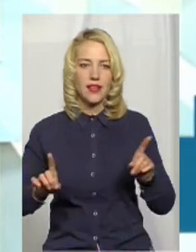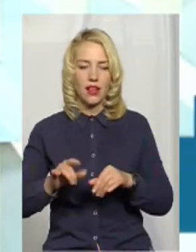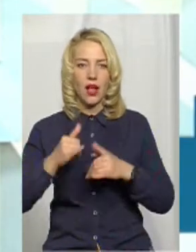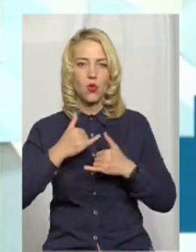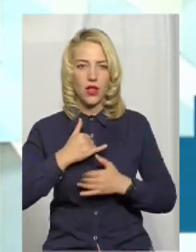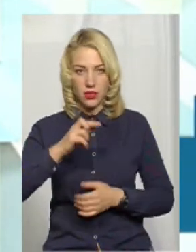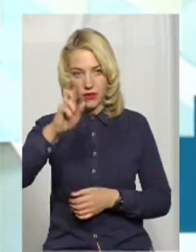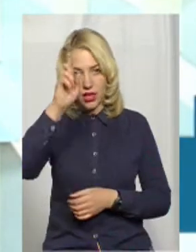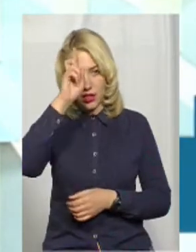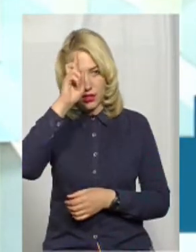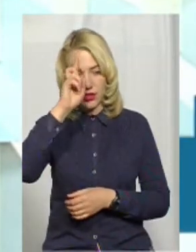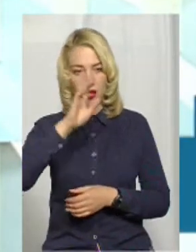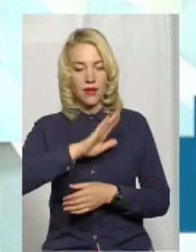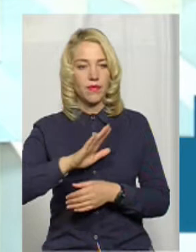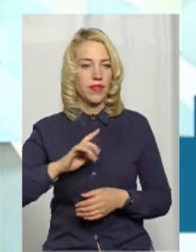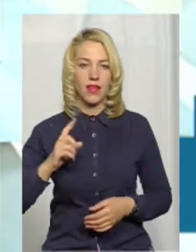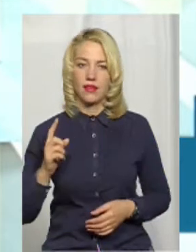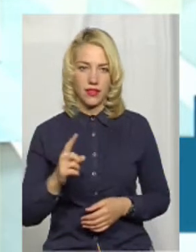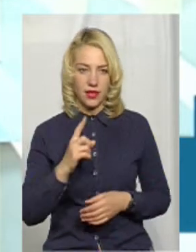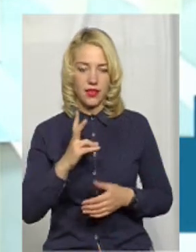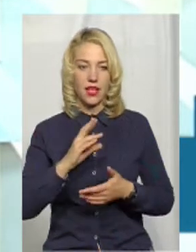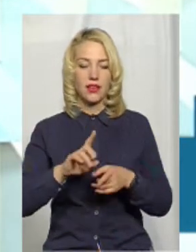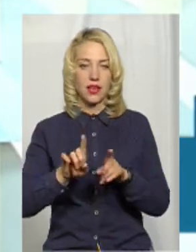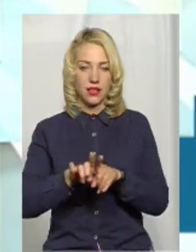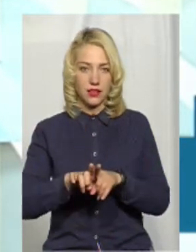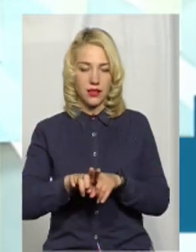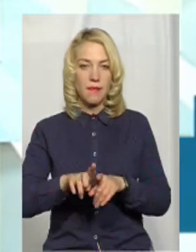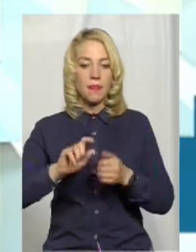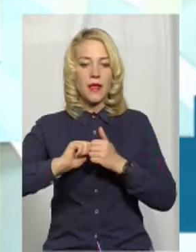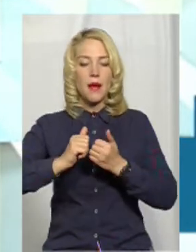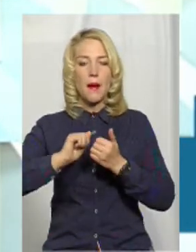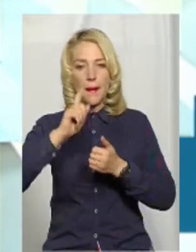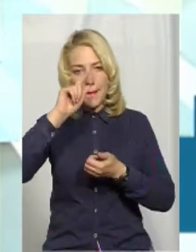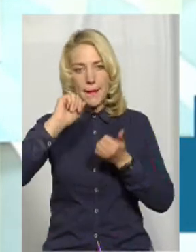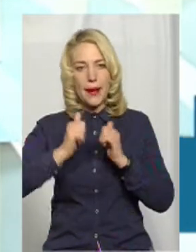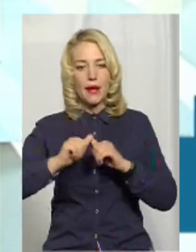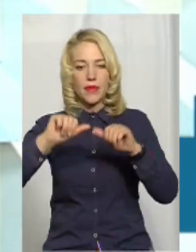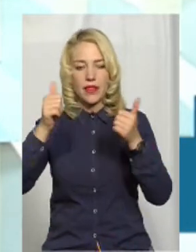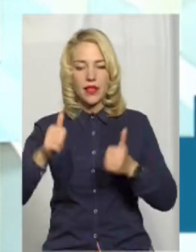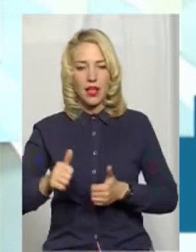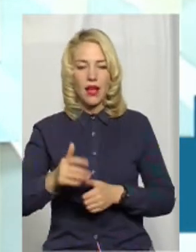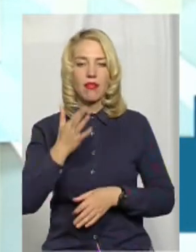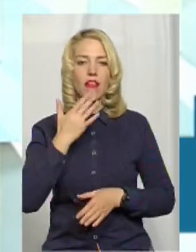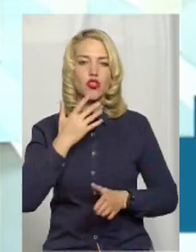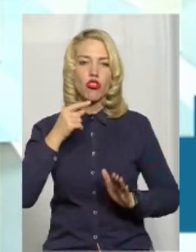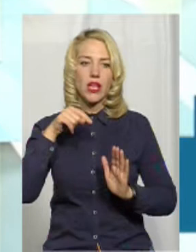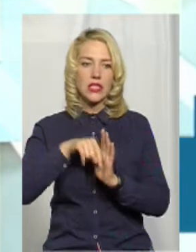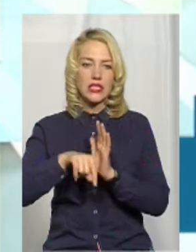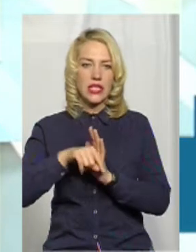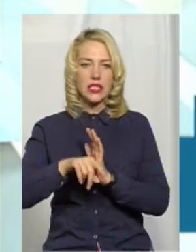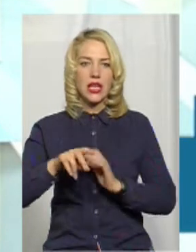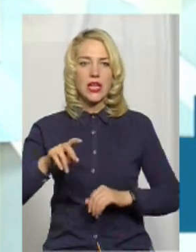нас в країні далеко не єдина на таких пам'ятках архітектури національного значення, сакральних